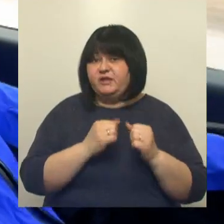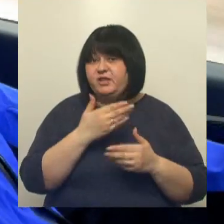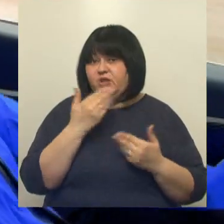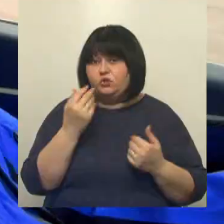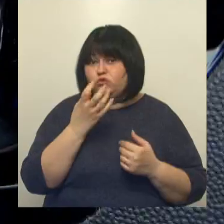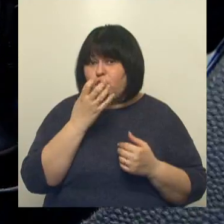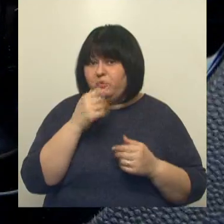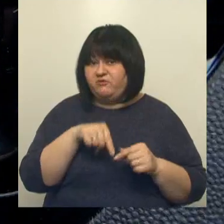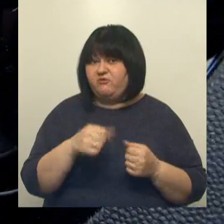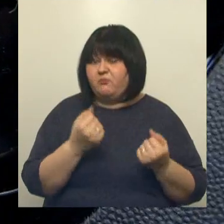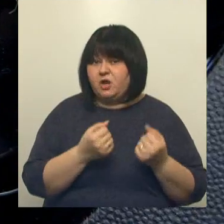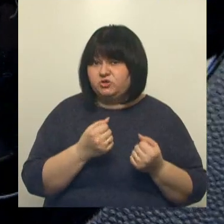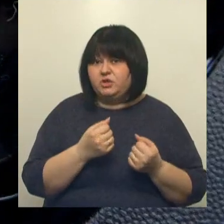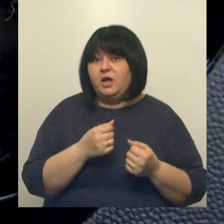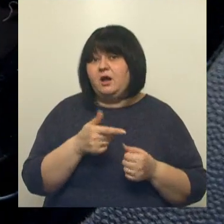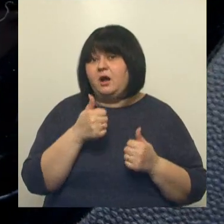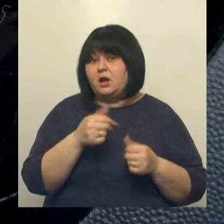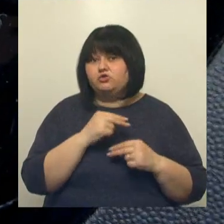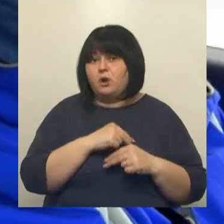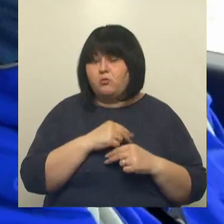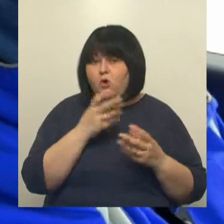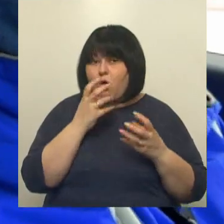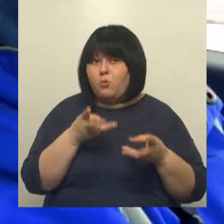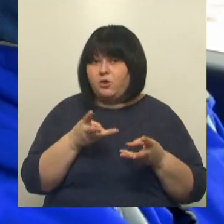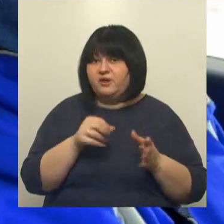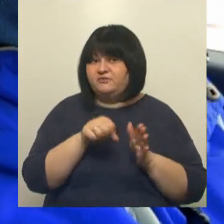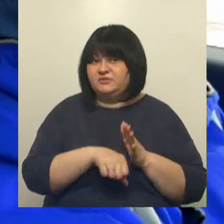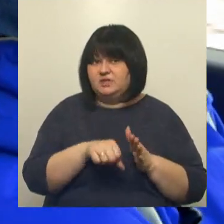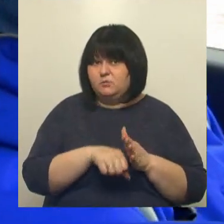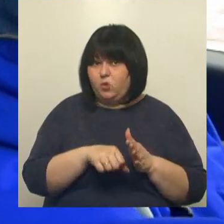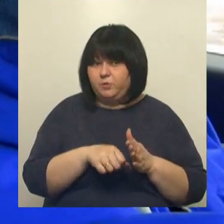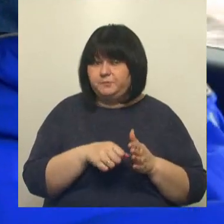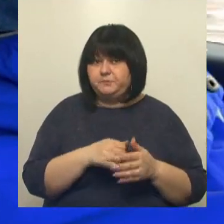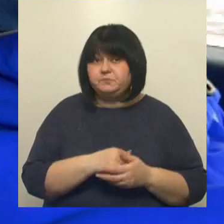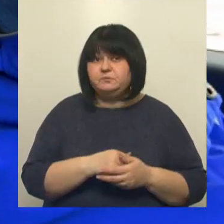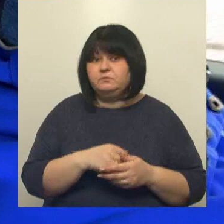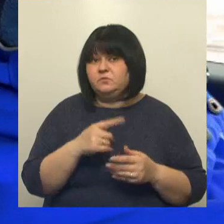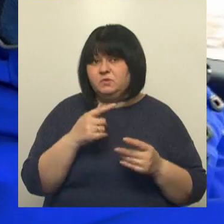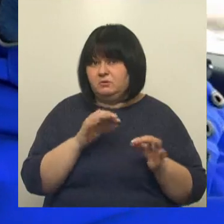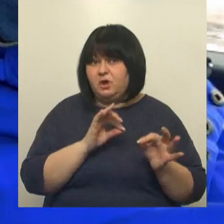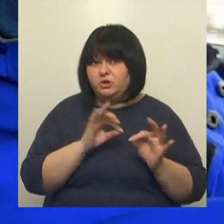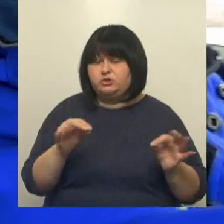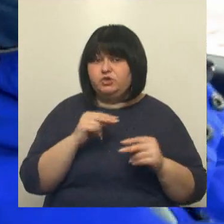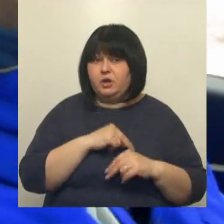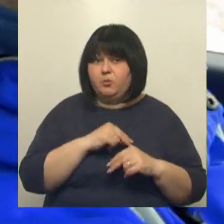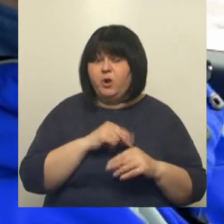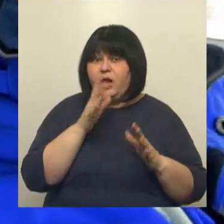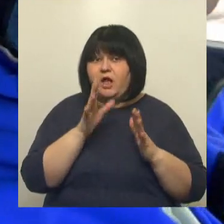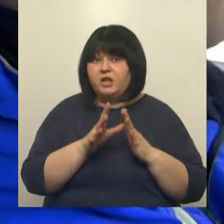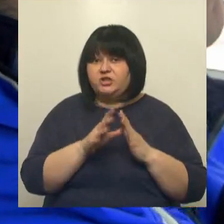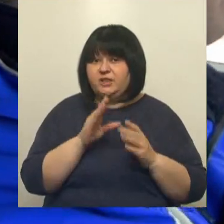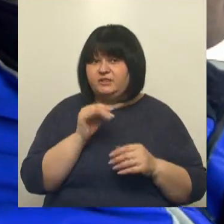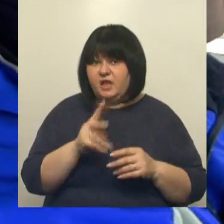двигателя в машине, насколько хорошо работает обогрев зимой? Зимой работает достаточно отлично, потому что электрический ТЭН